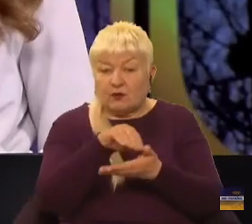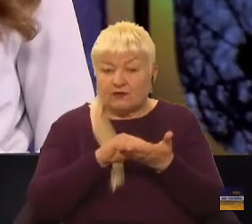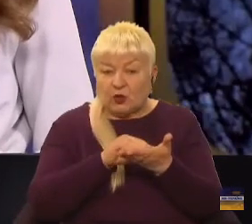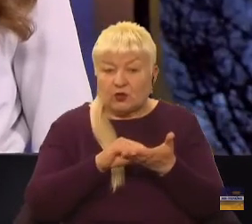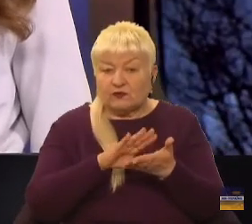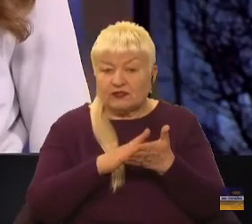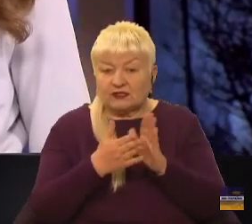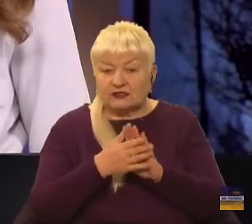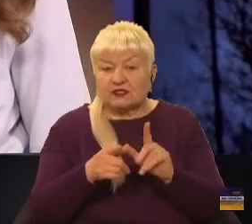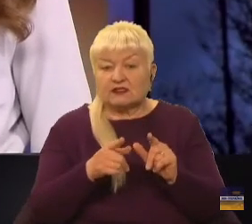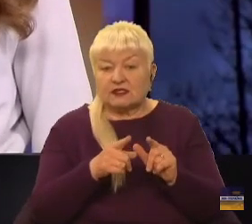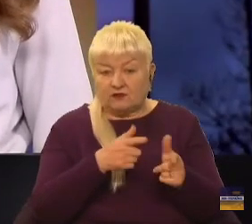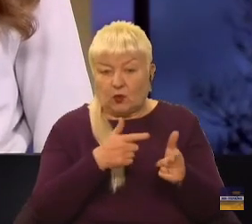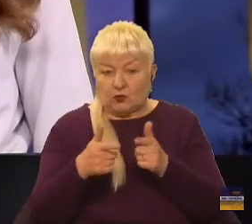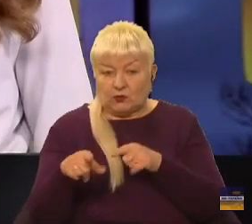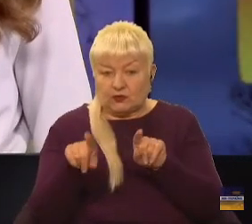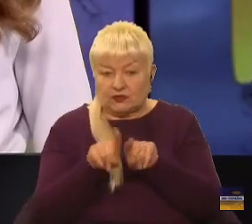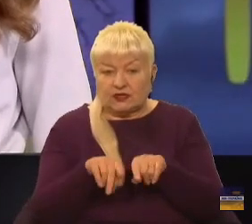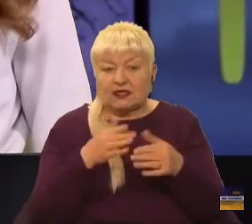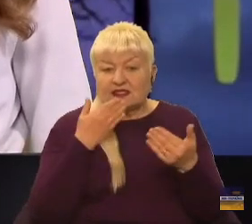Чи готуєте таке звернення?